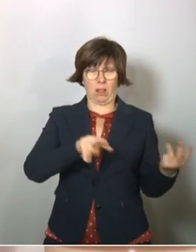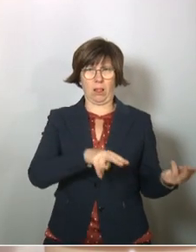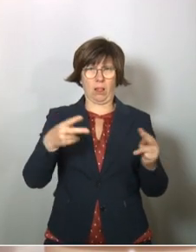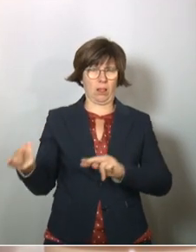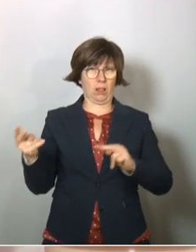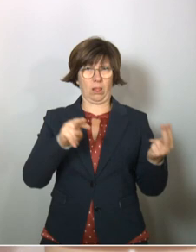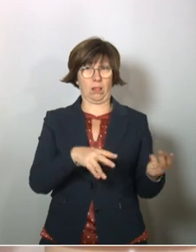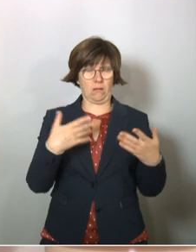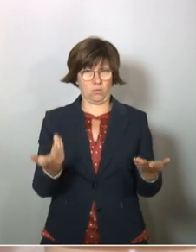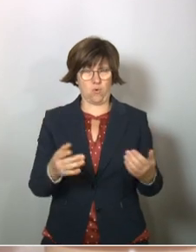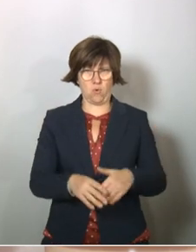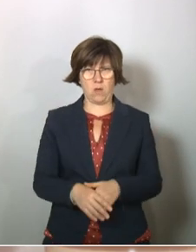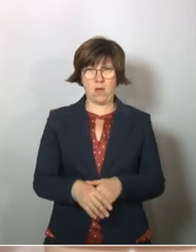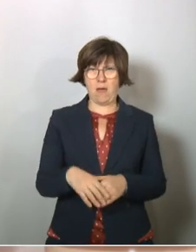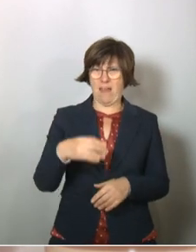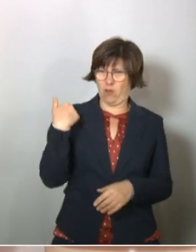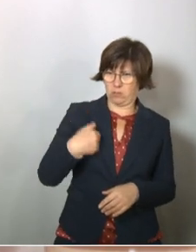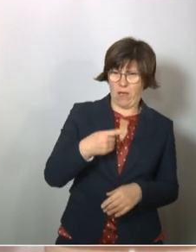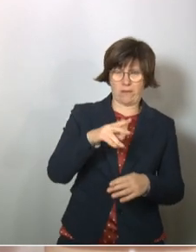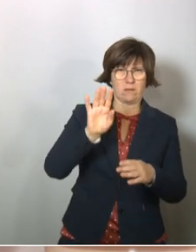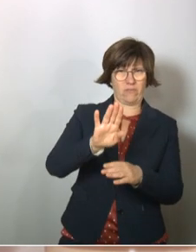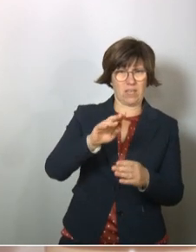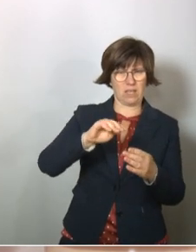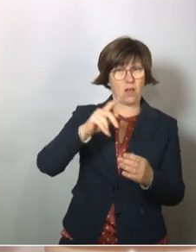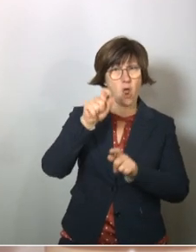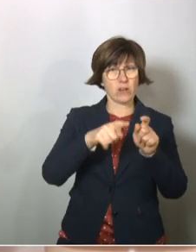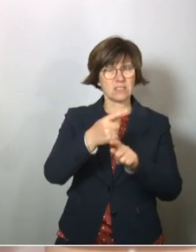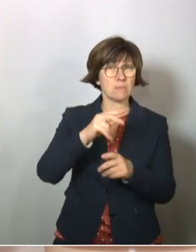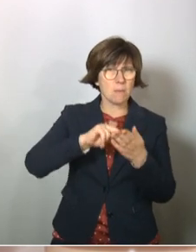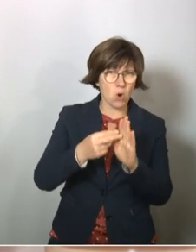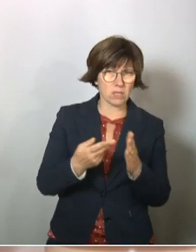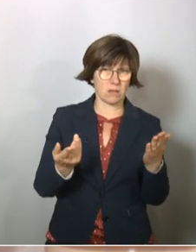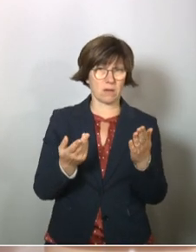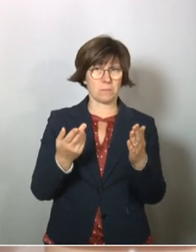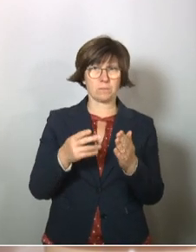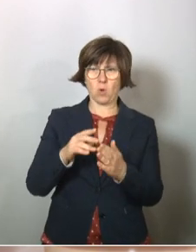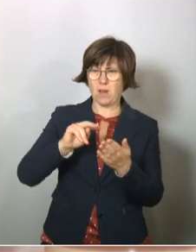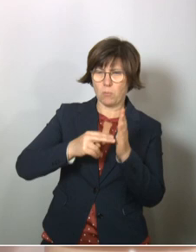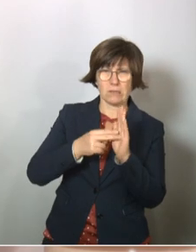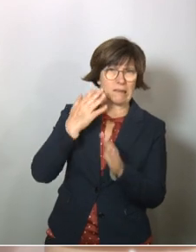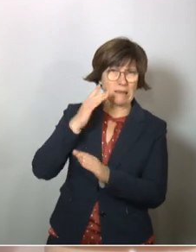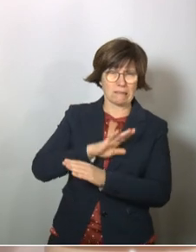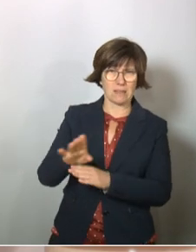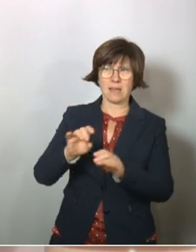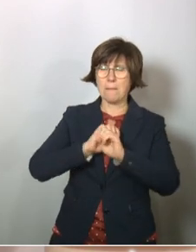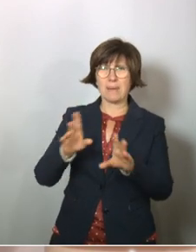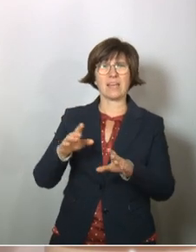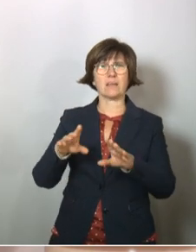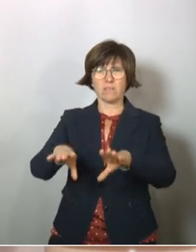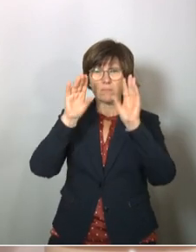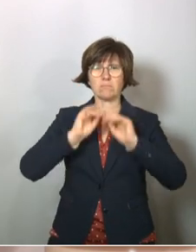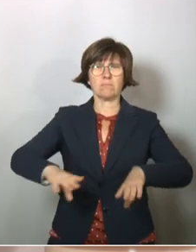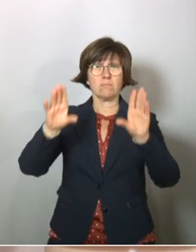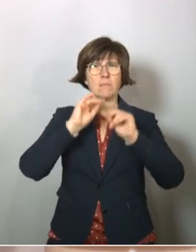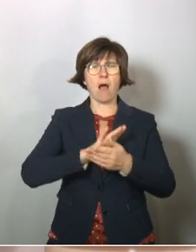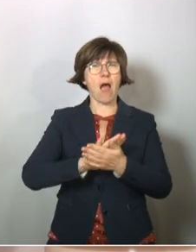Gewackel gab von Seiten der Leute, die sich auskennen, aber eben auch sich wieder nicht auskennen. Und die Medien haben das alles